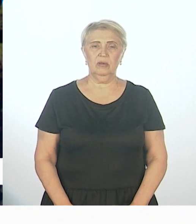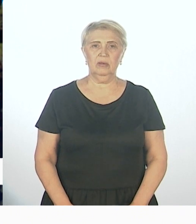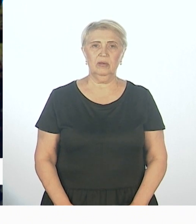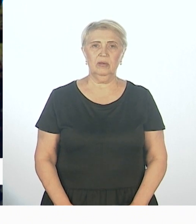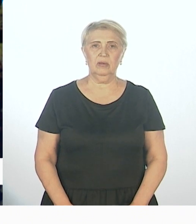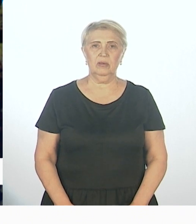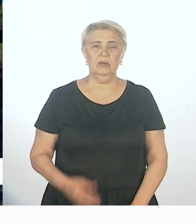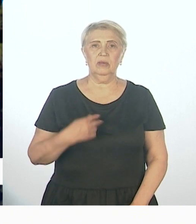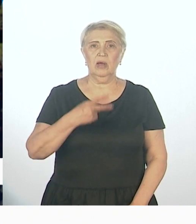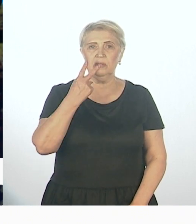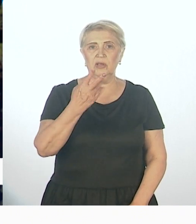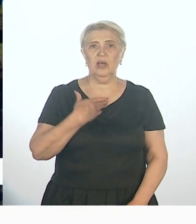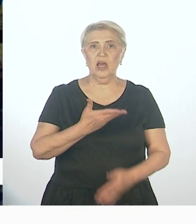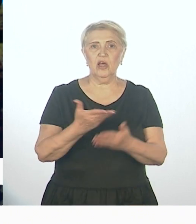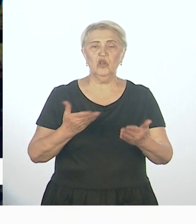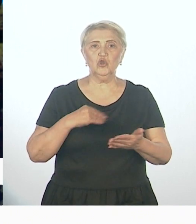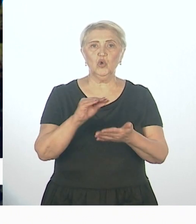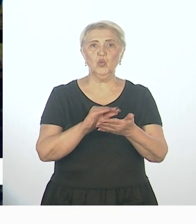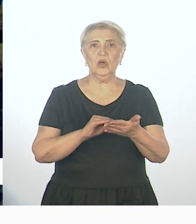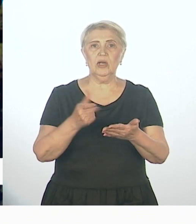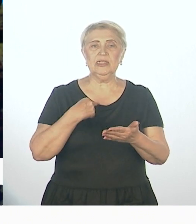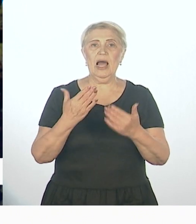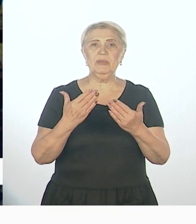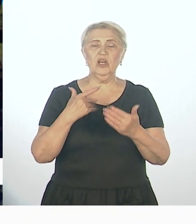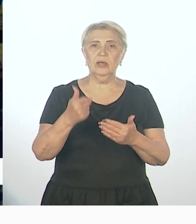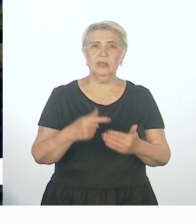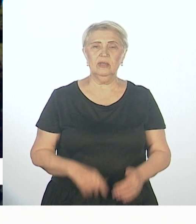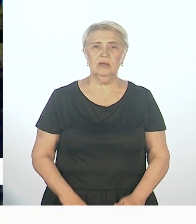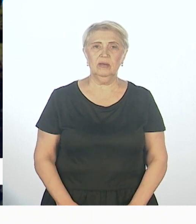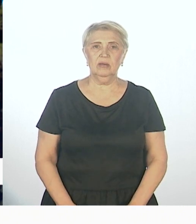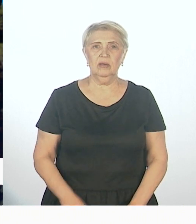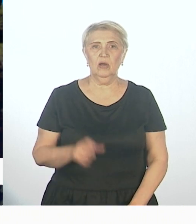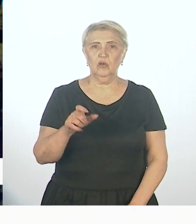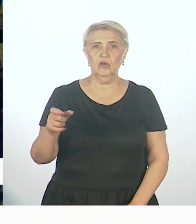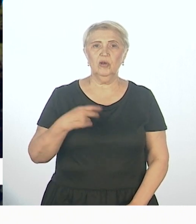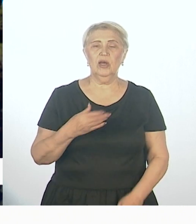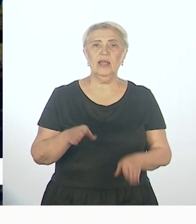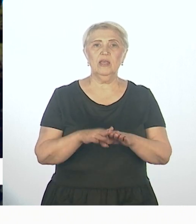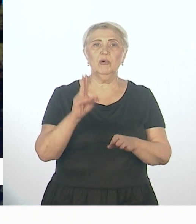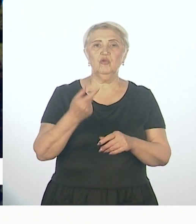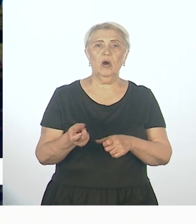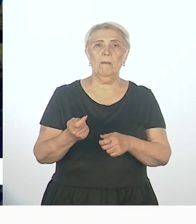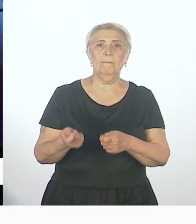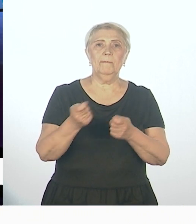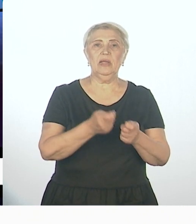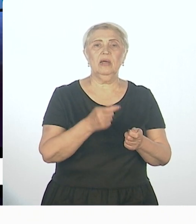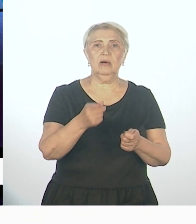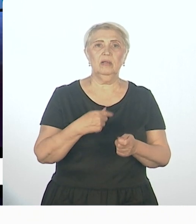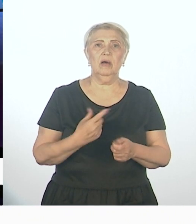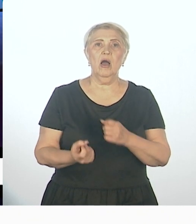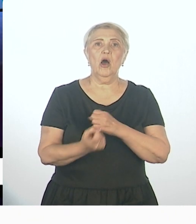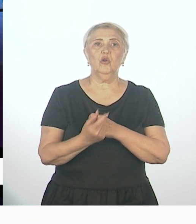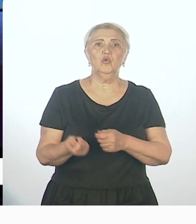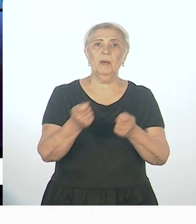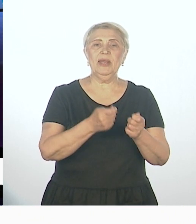смотрел, и наши журналисты там работали, общались с людьми, с теми, кто приехал. Кстати, да, приехали-то откуда? Да,